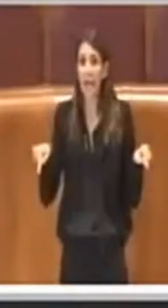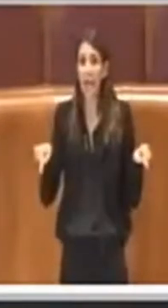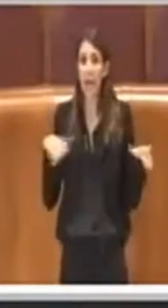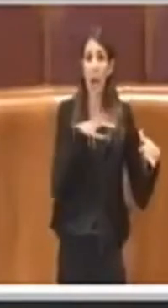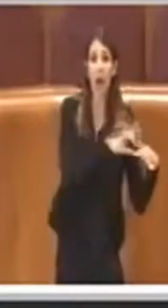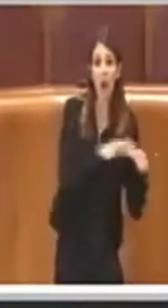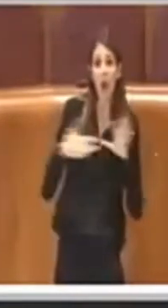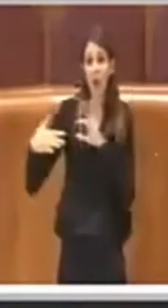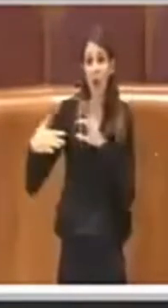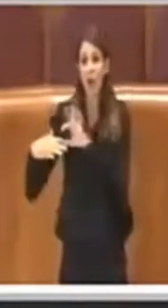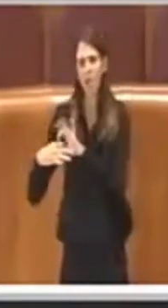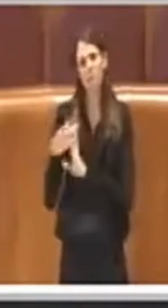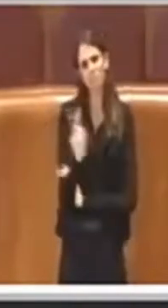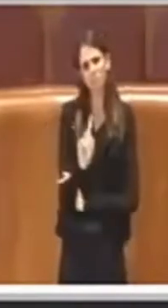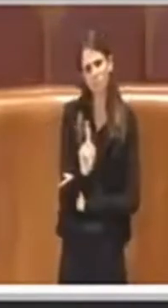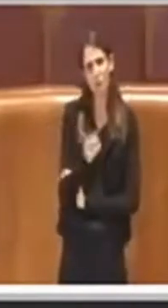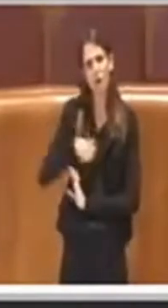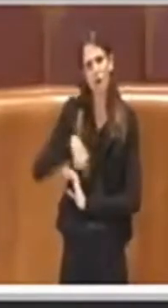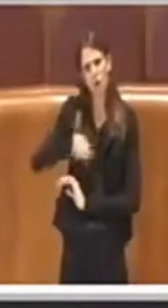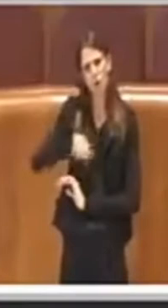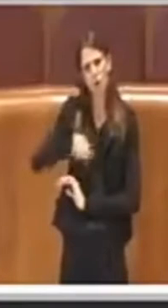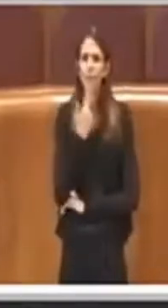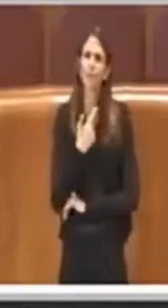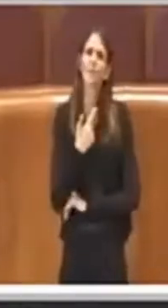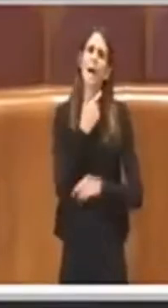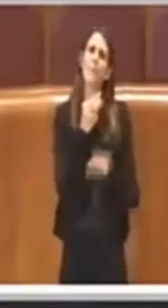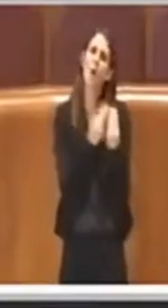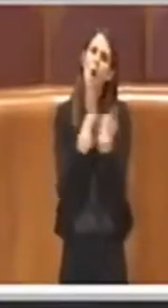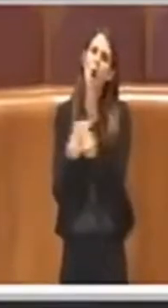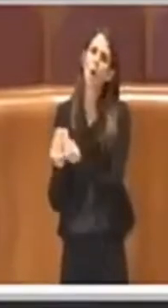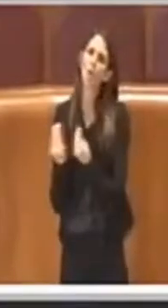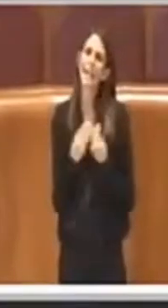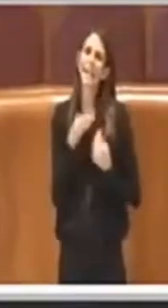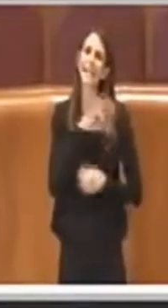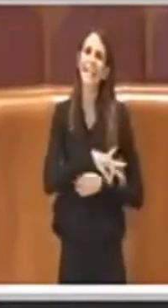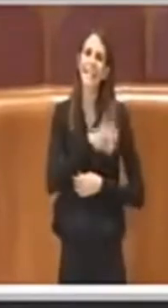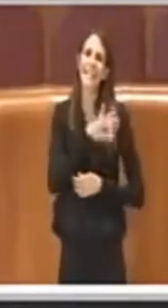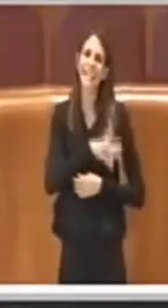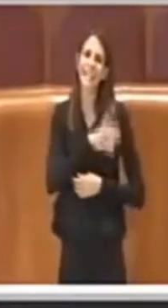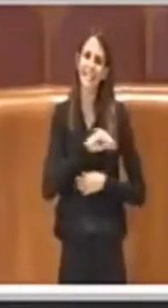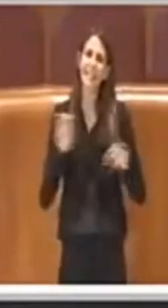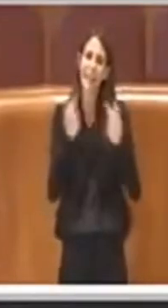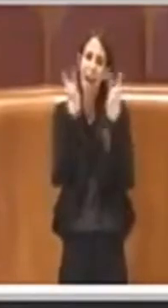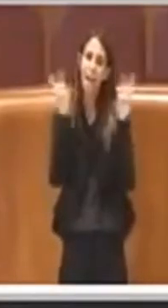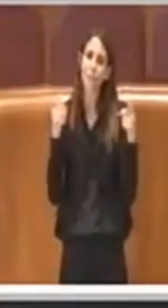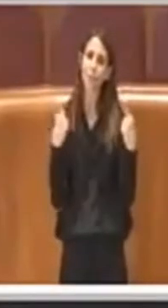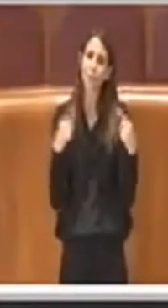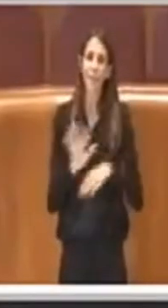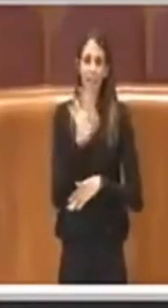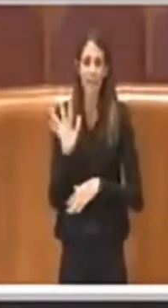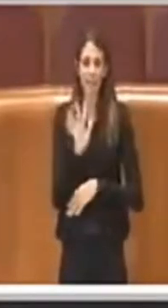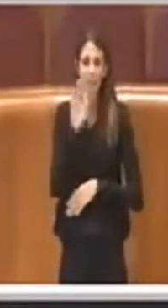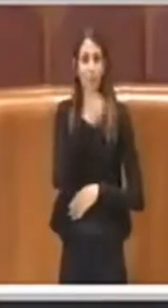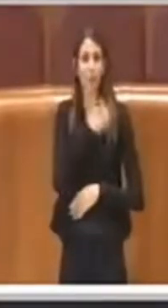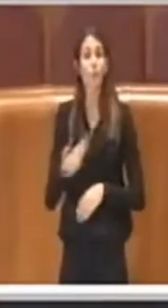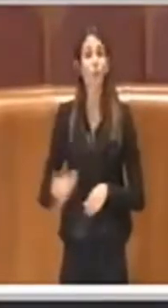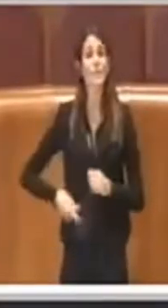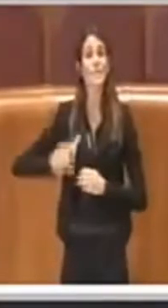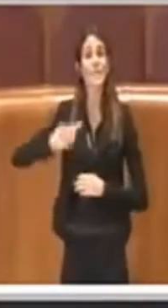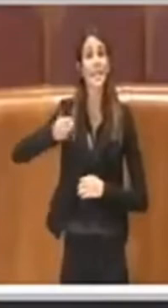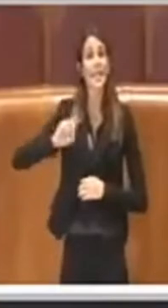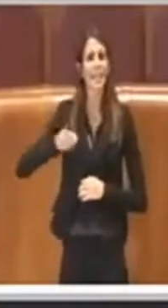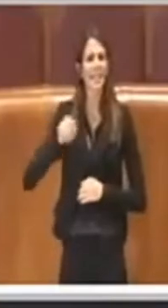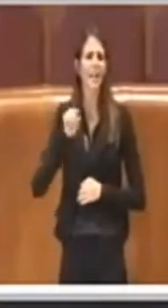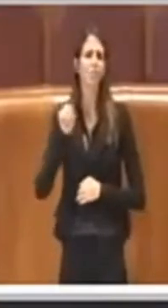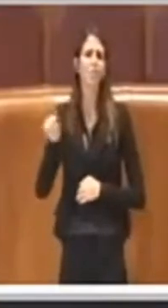possono essere interessati, perché ci sono ovviamente persone interessate a questo tema. La consigliera Grancio faceva riferimento a